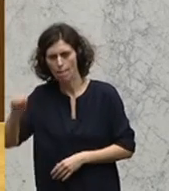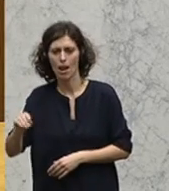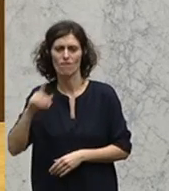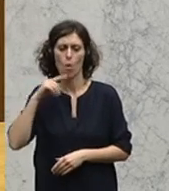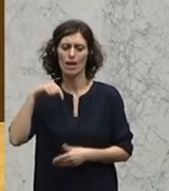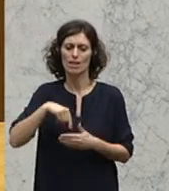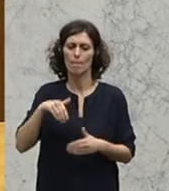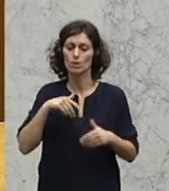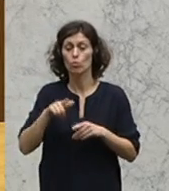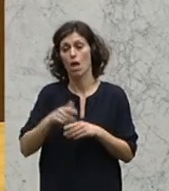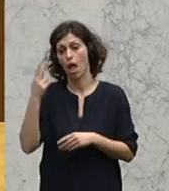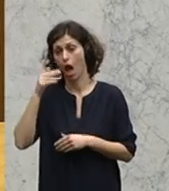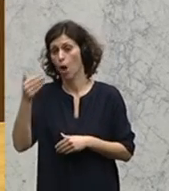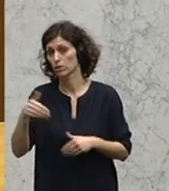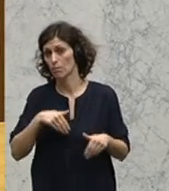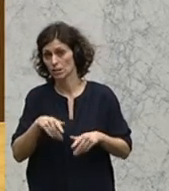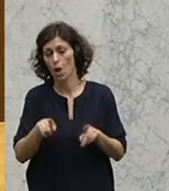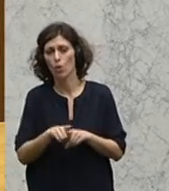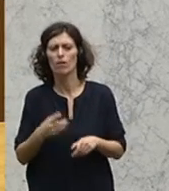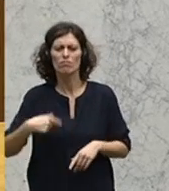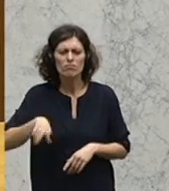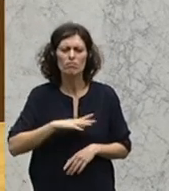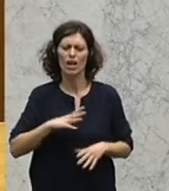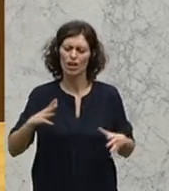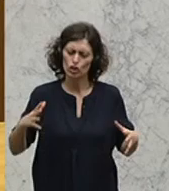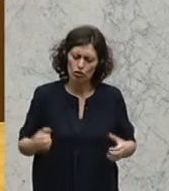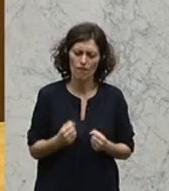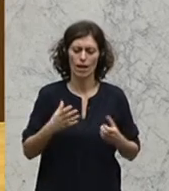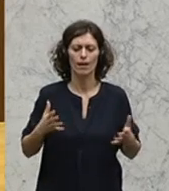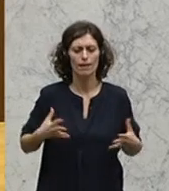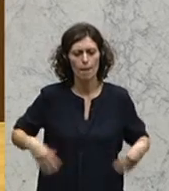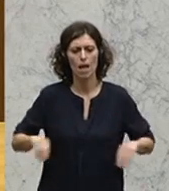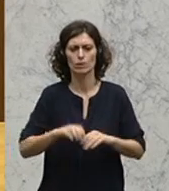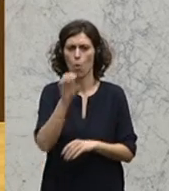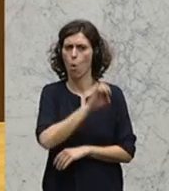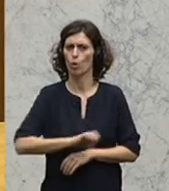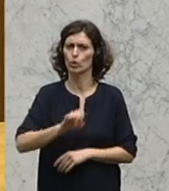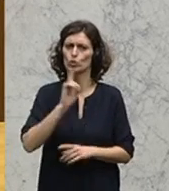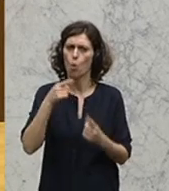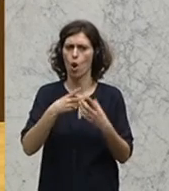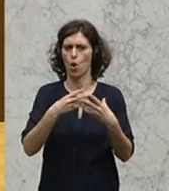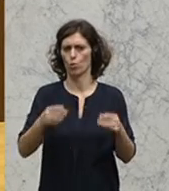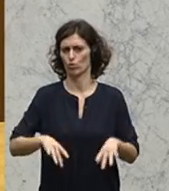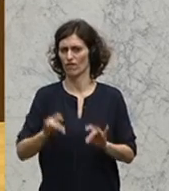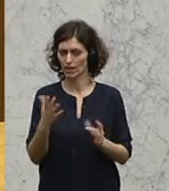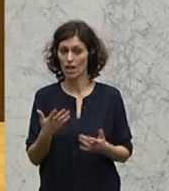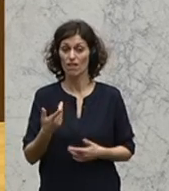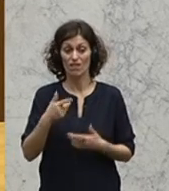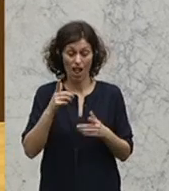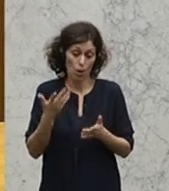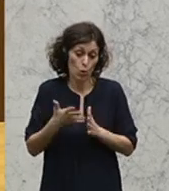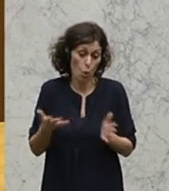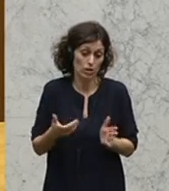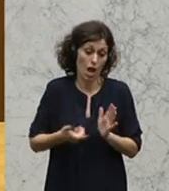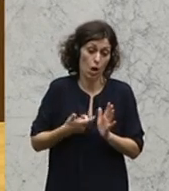auch an den Außenminister, schaffen wir gemeinsame europäische Lösungen, damit wir diese große Herausforderung